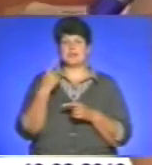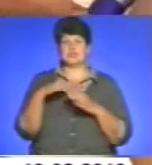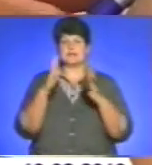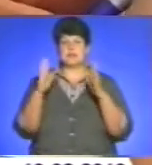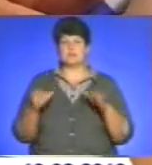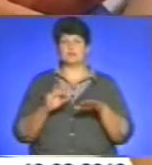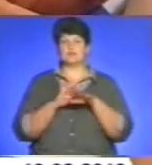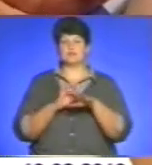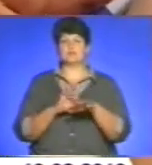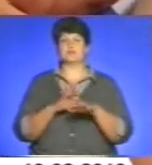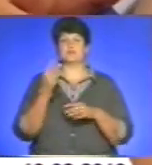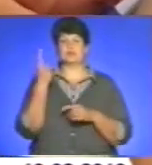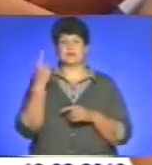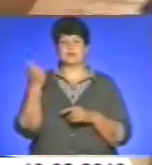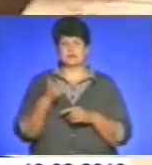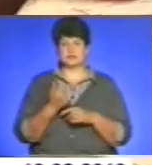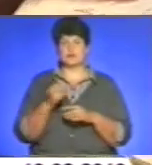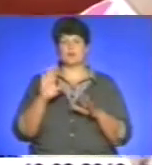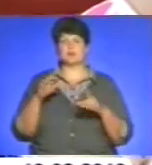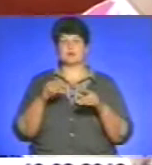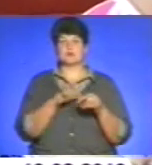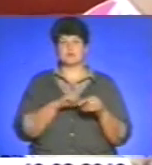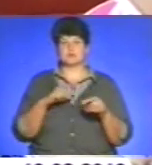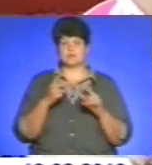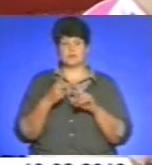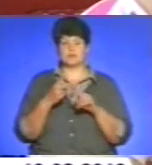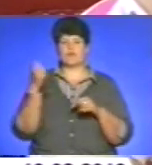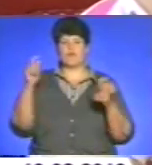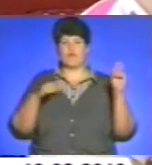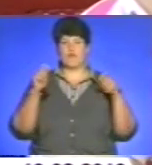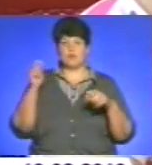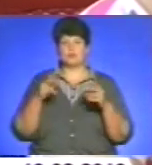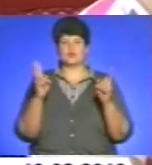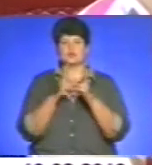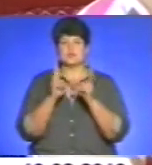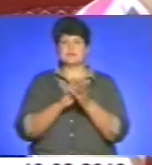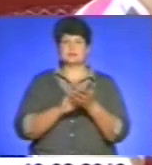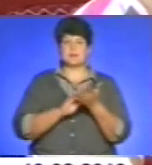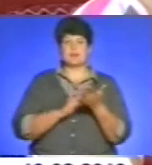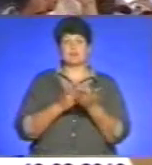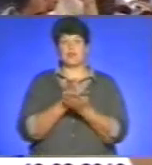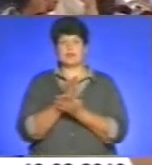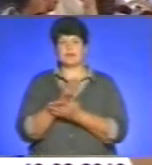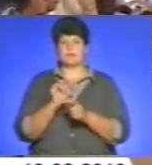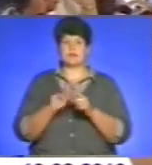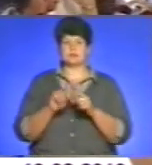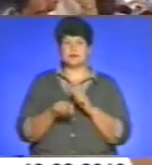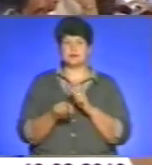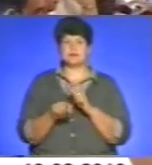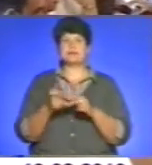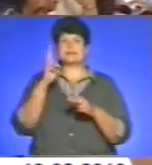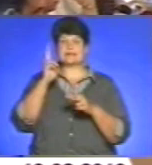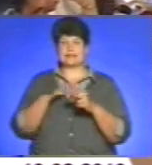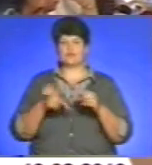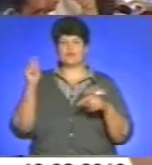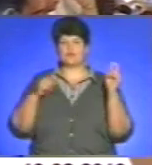цілий тиждень. Другий етап – це сам форум. Його учасники матимуть зустрічі з письменниками, політиками, експертами. Закінчать